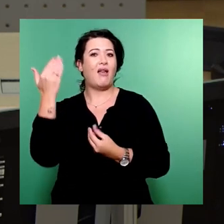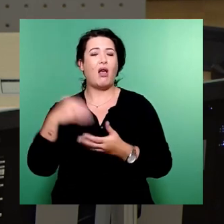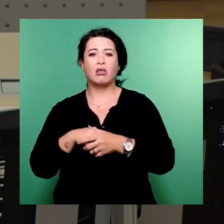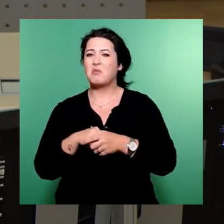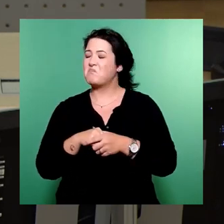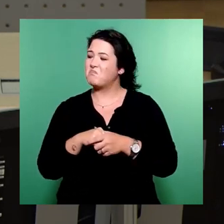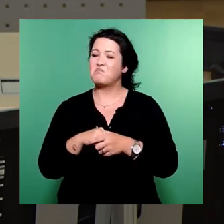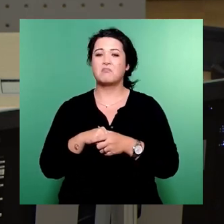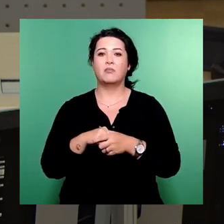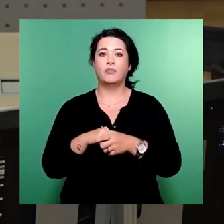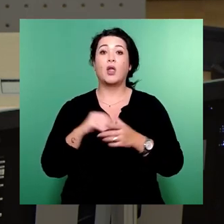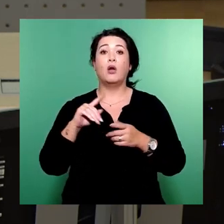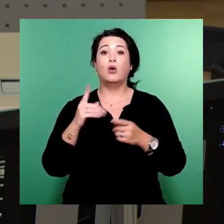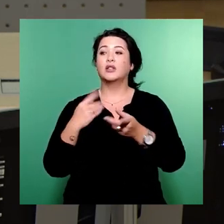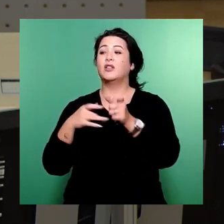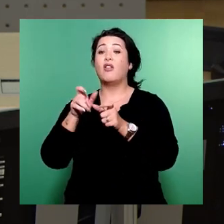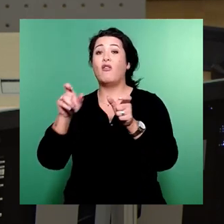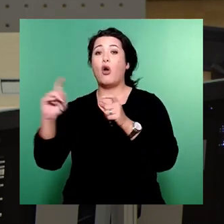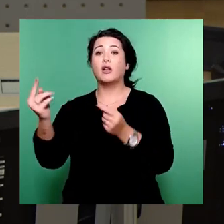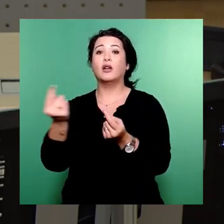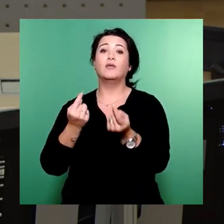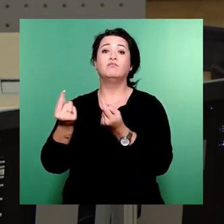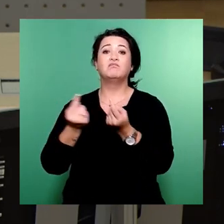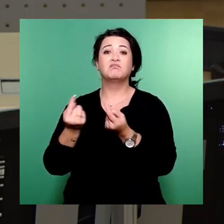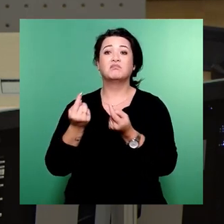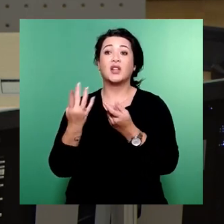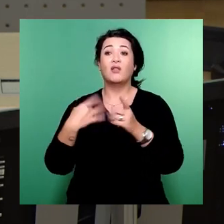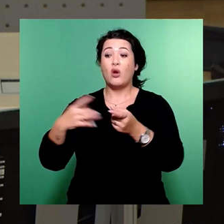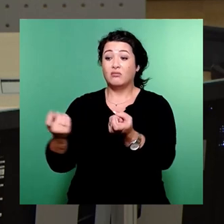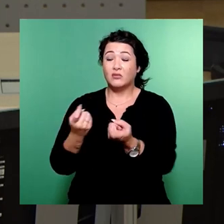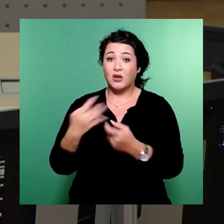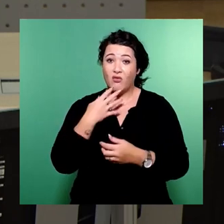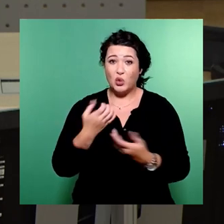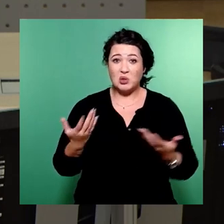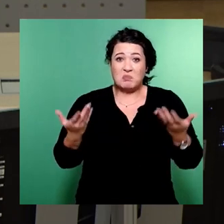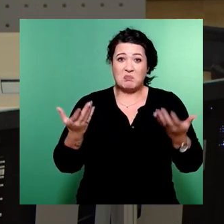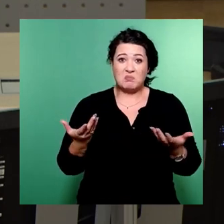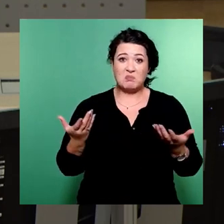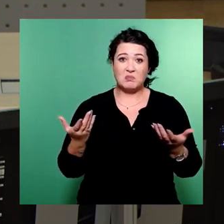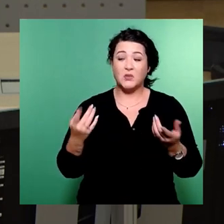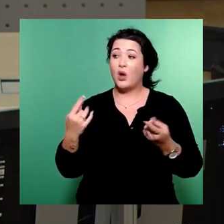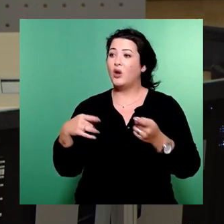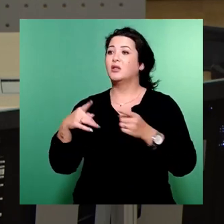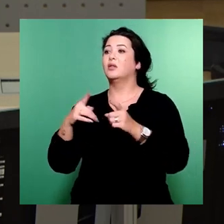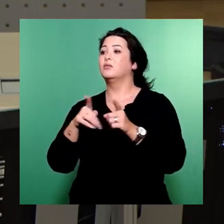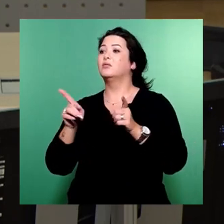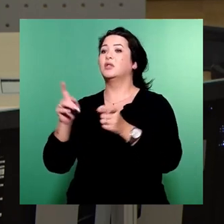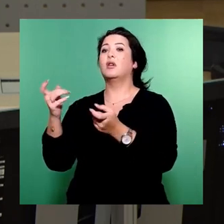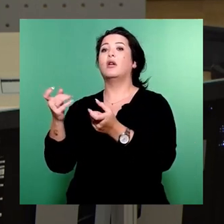zu solchem Volke kommt. Und dreifach wehe dem, der vom großen Schmerz getrieben zu solchem Volke kommt.